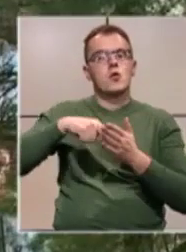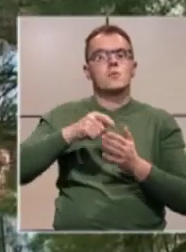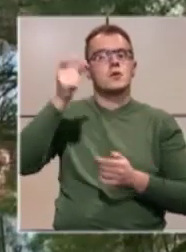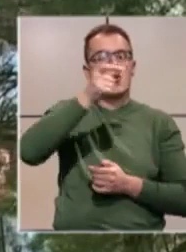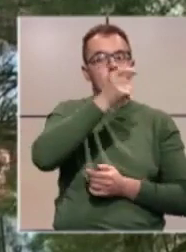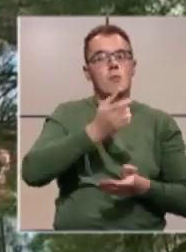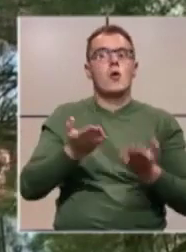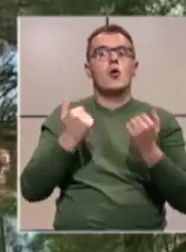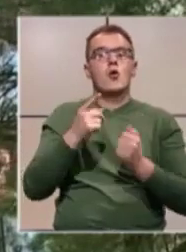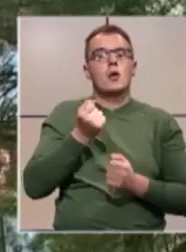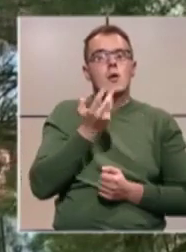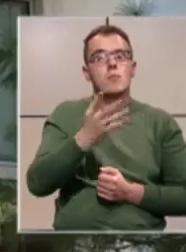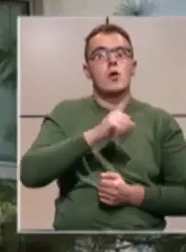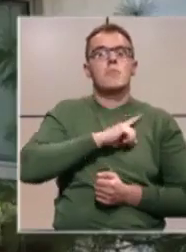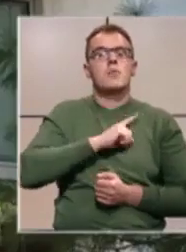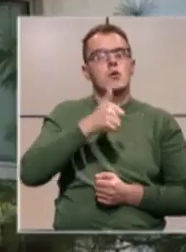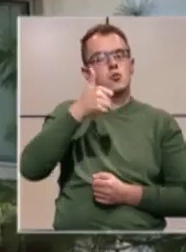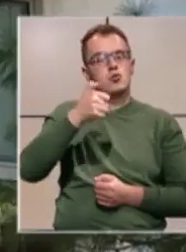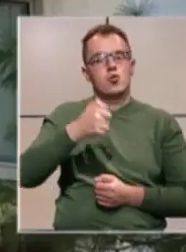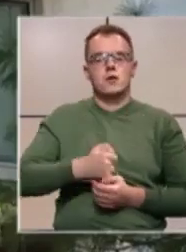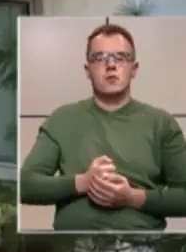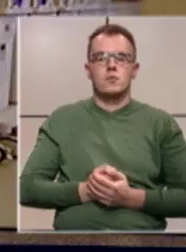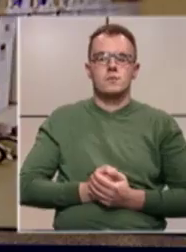osoba, dok je broj preminulih stotinu.